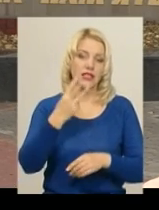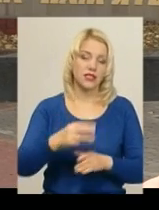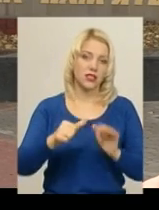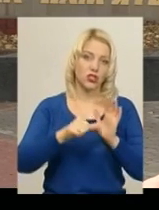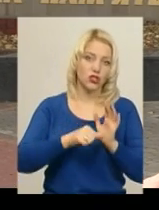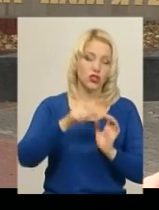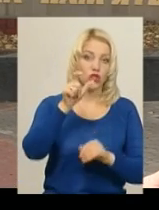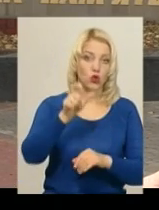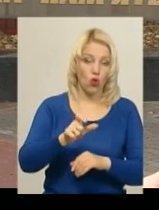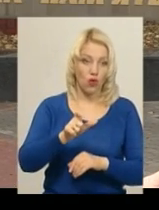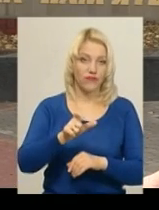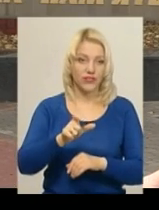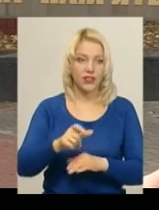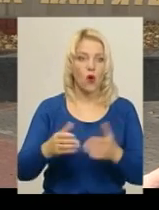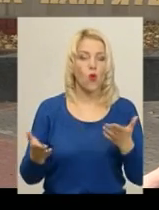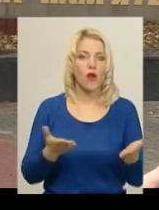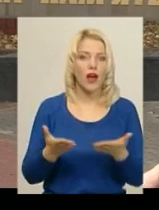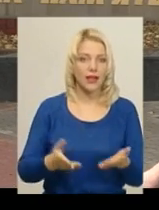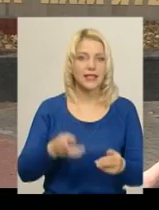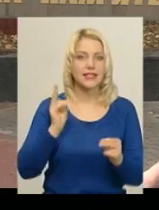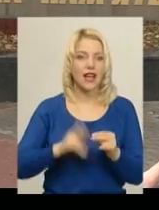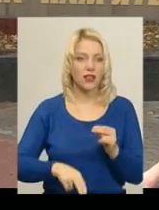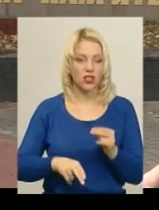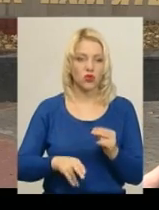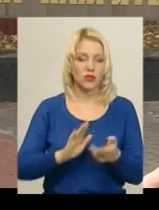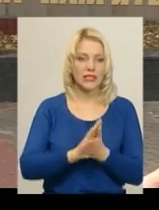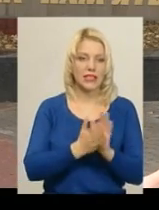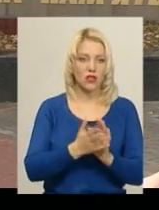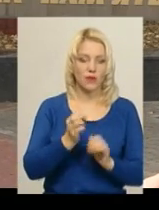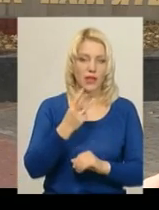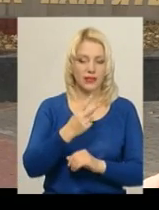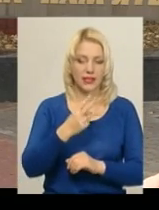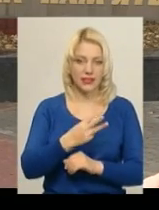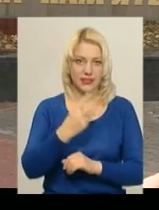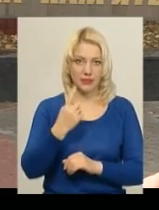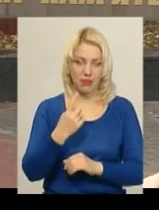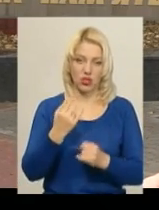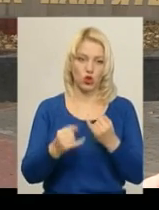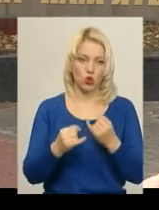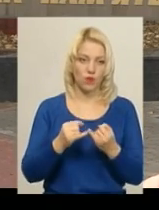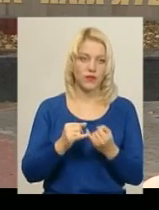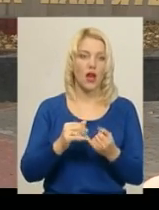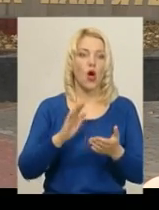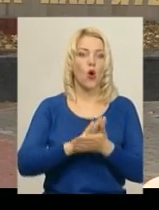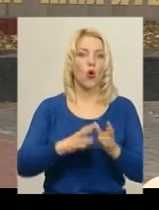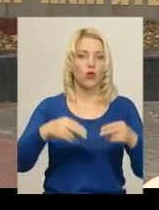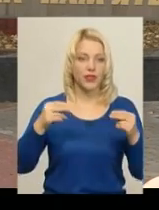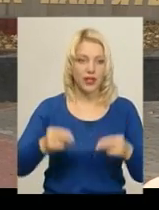36 чоловік, у яких закінчувався станом на 31 жовтня контракт,